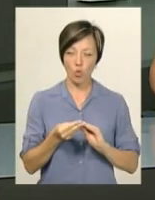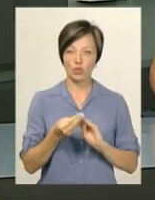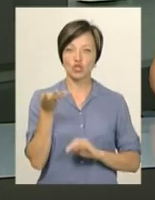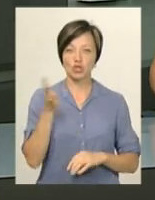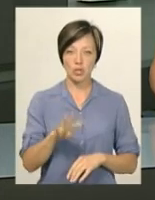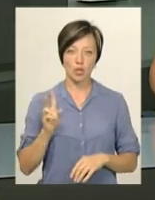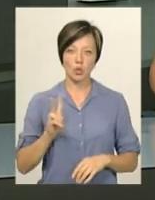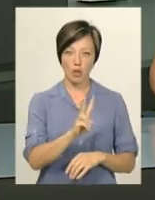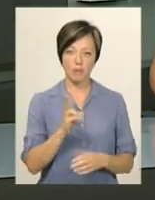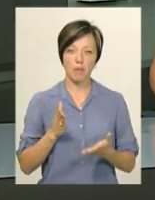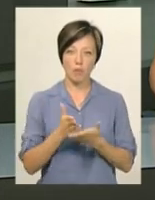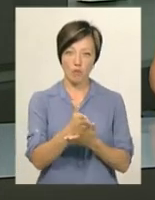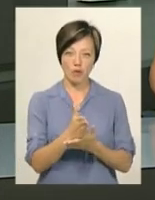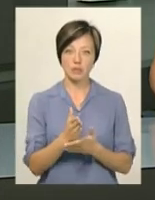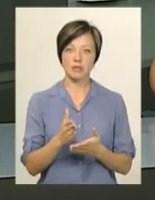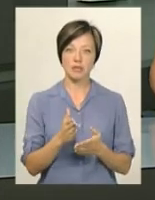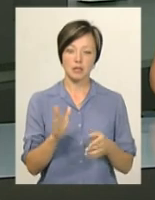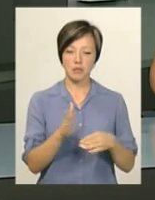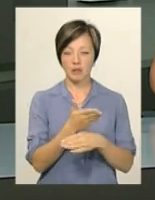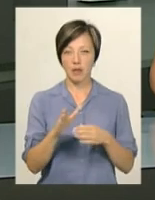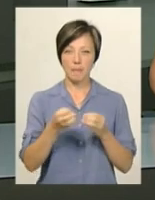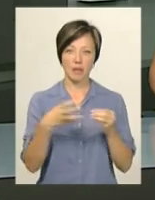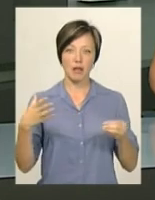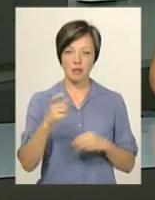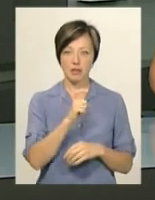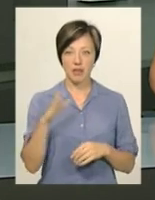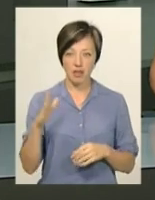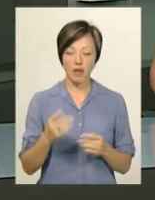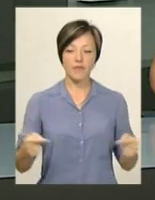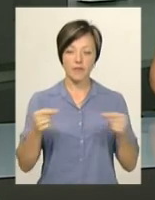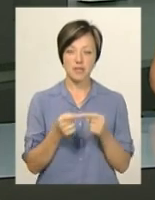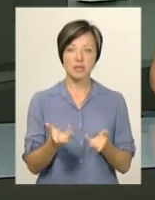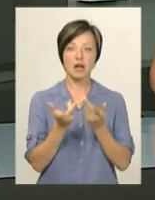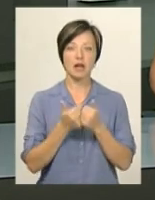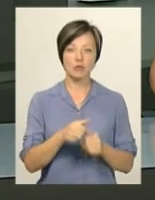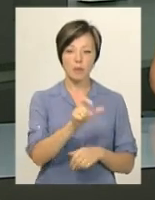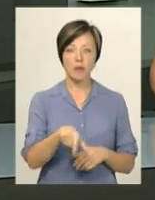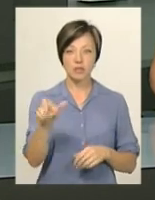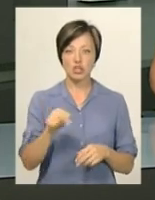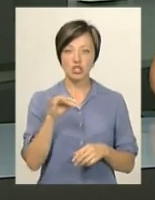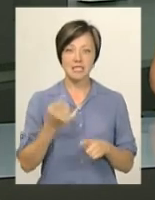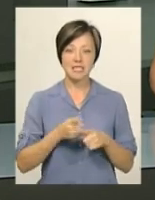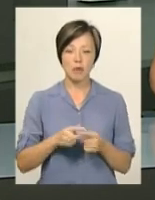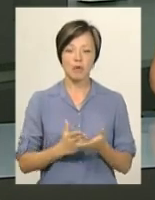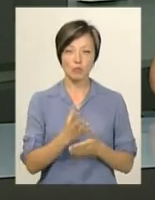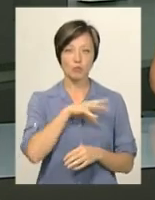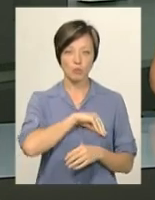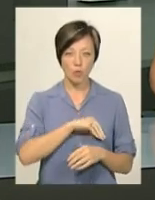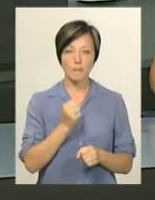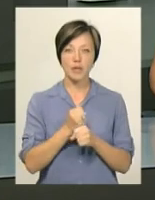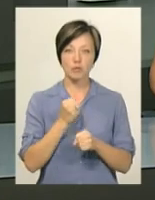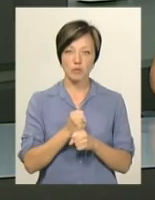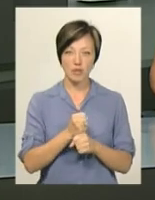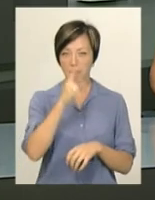4 тролейбуси, які прямуватимуть з інтервалом 15 хвилин. Аби визначити за кількістю пасажирів, чи цей маршрут прибутковий, він